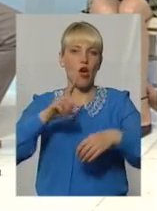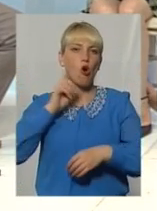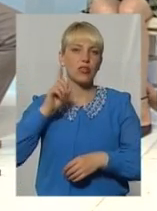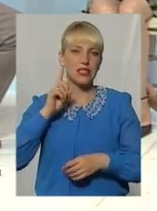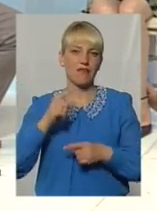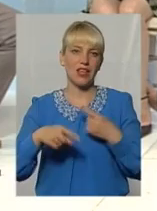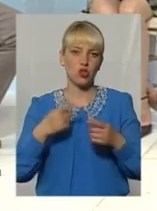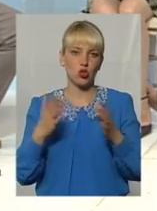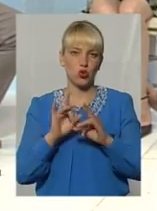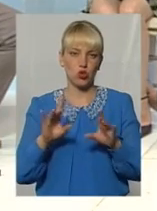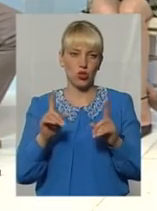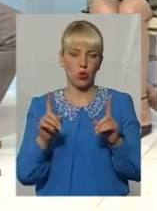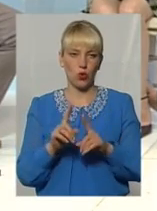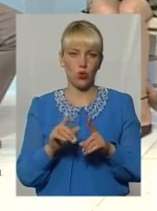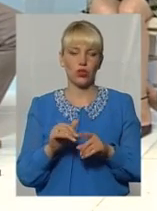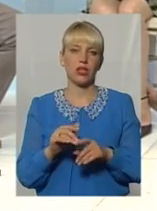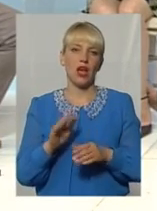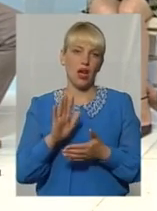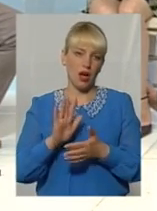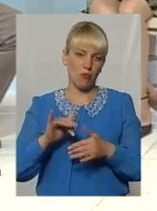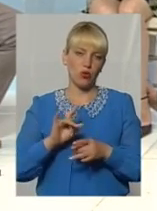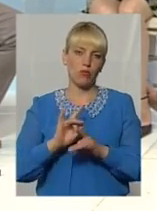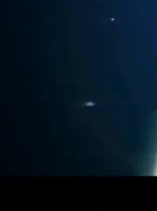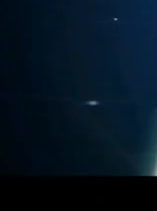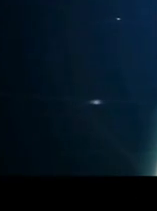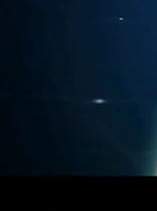сюжеті дуже коротко і далі дуже короткі коментарі.